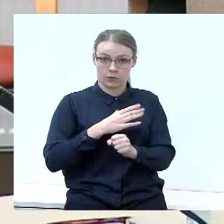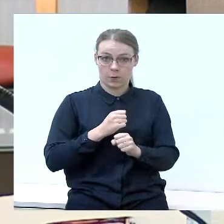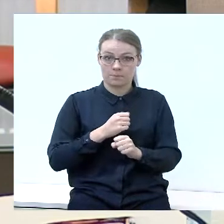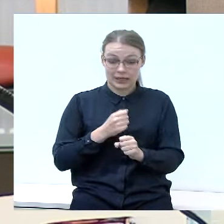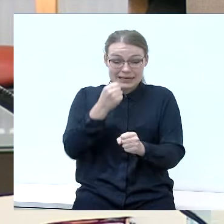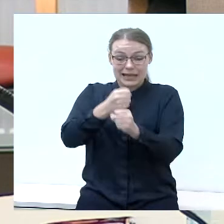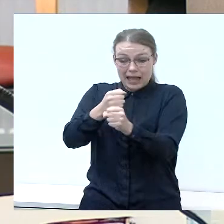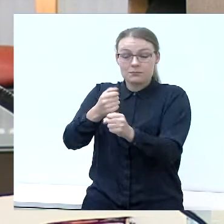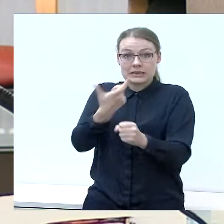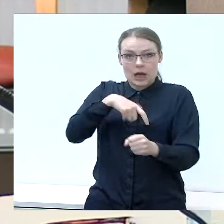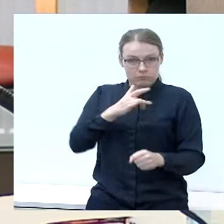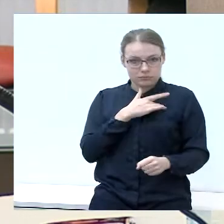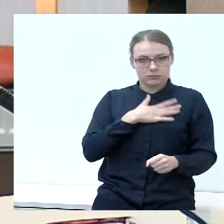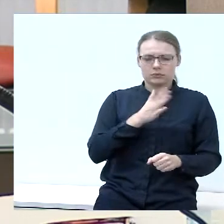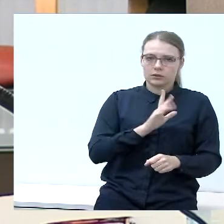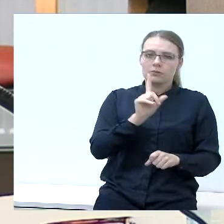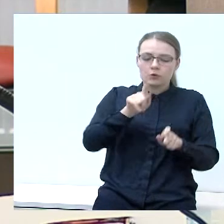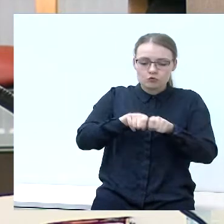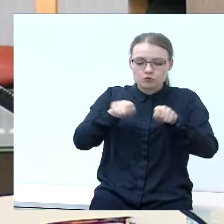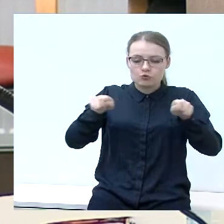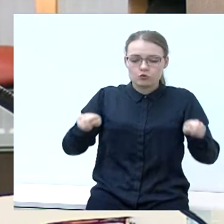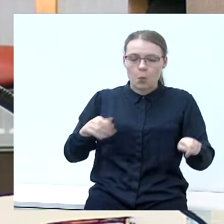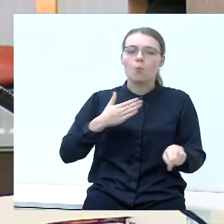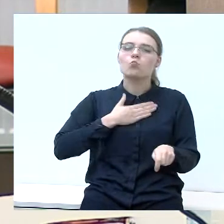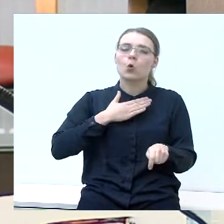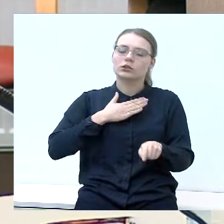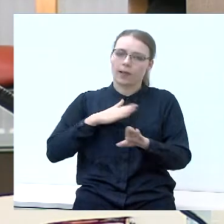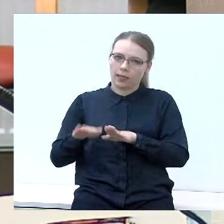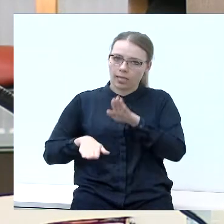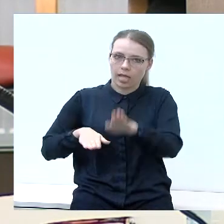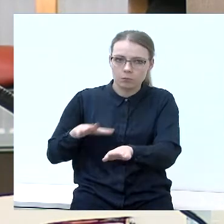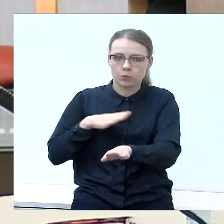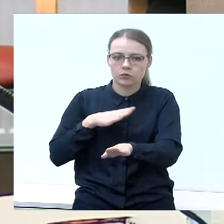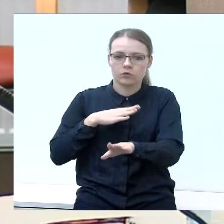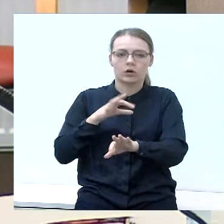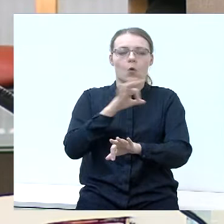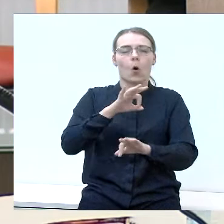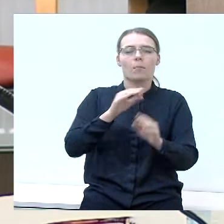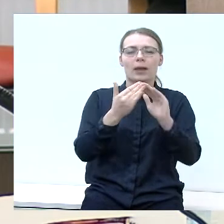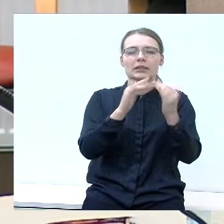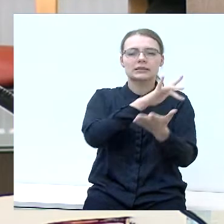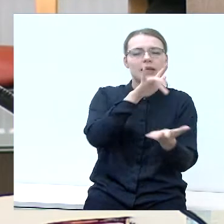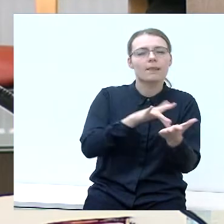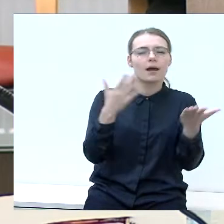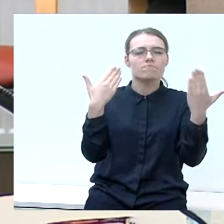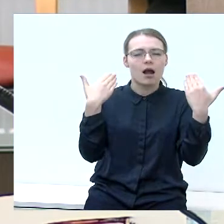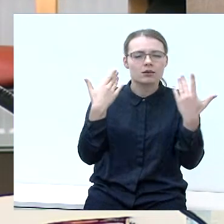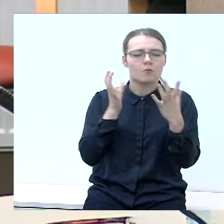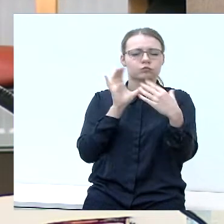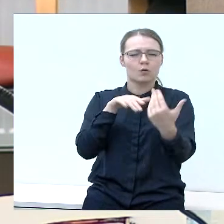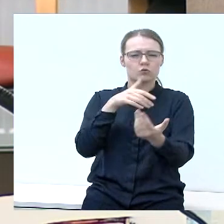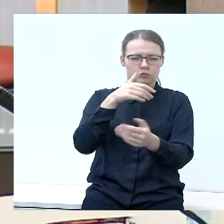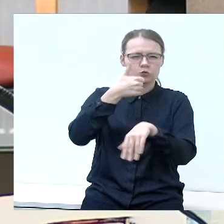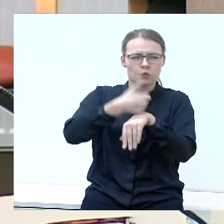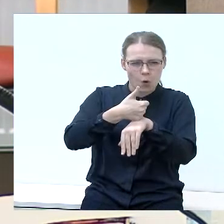nepasisavino, bet bent jau pradžia buvo padaryta mūsų visų šitų darbų, kurį išvardinau miesto centras, parkas, autobusų stotis,